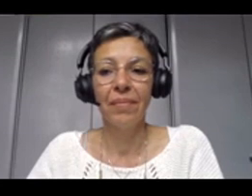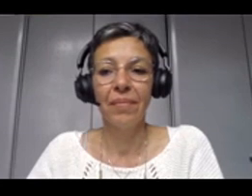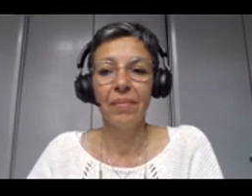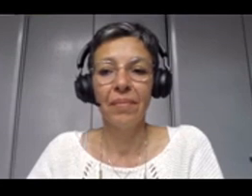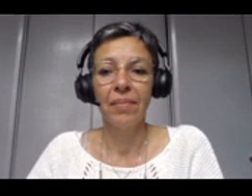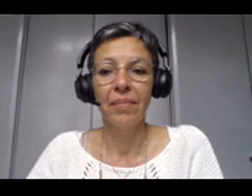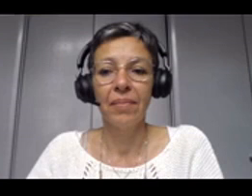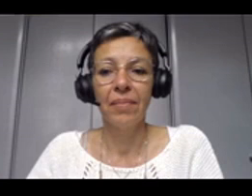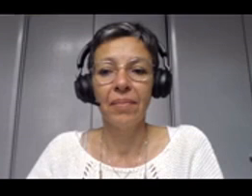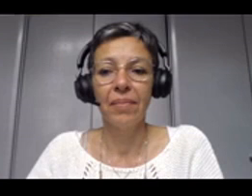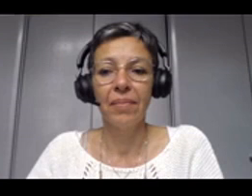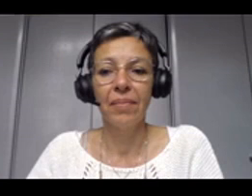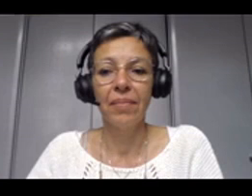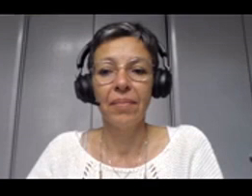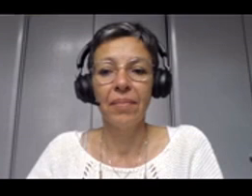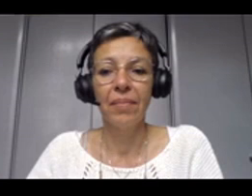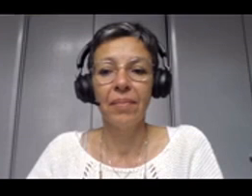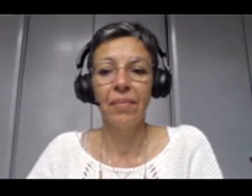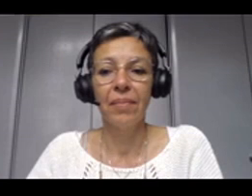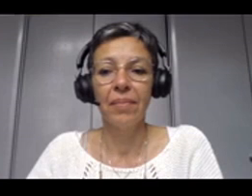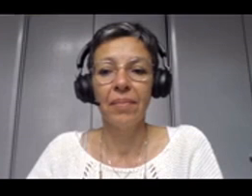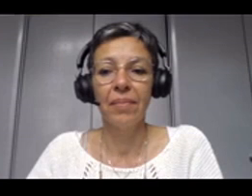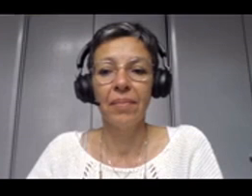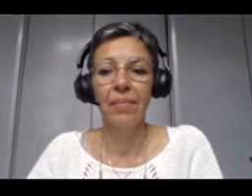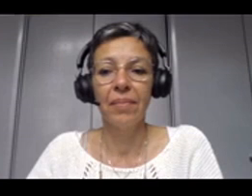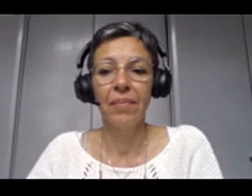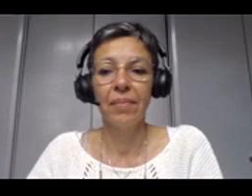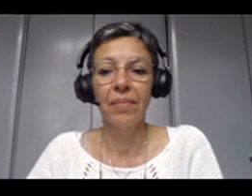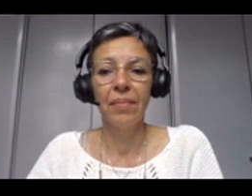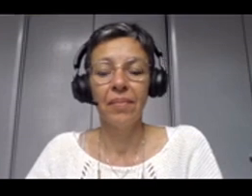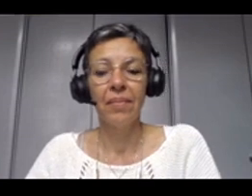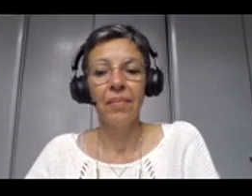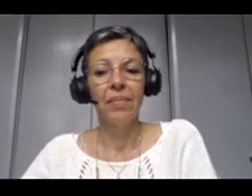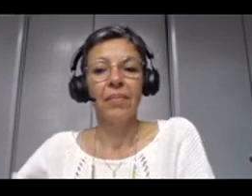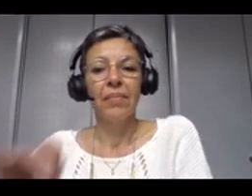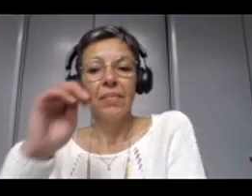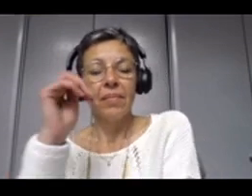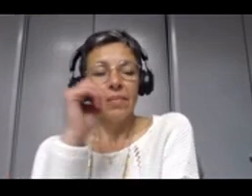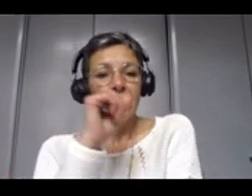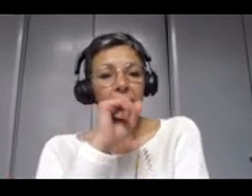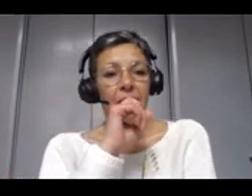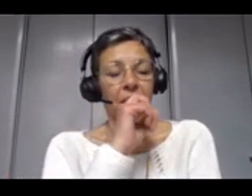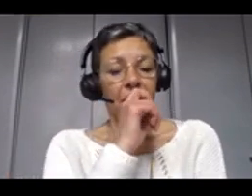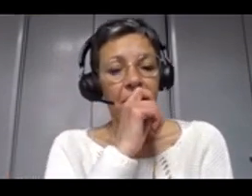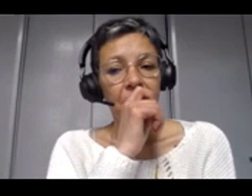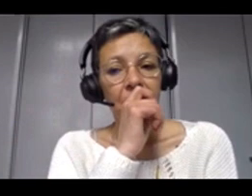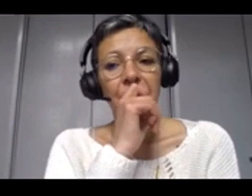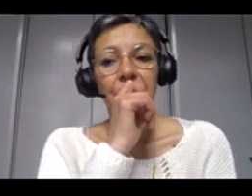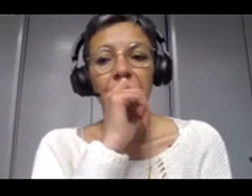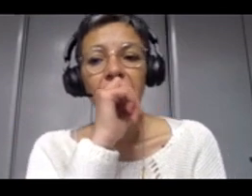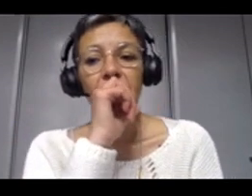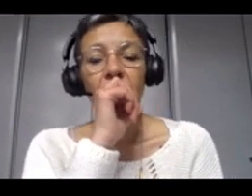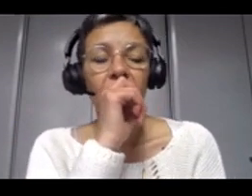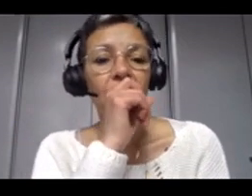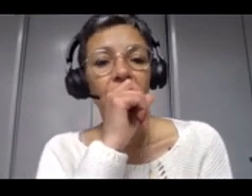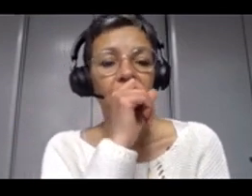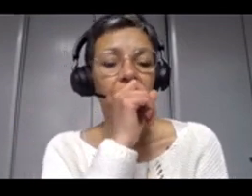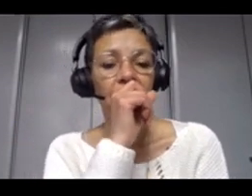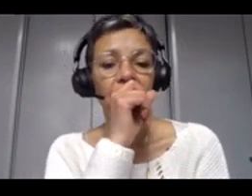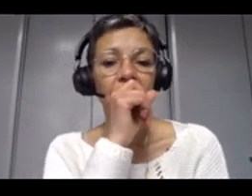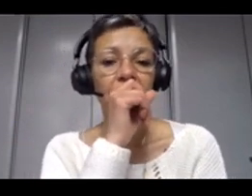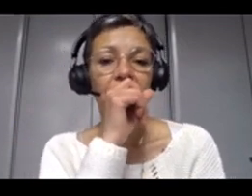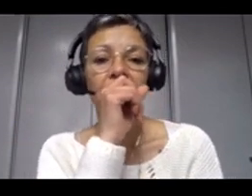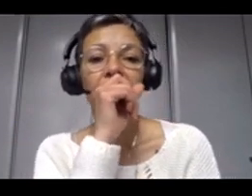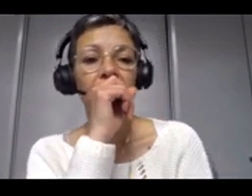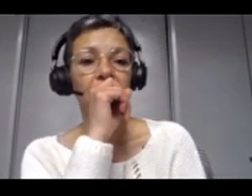Et donc, c'est quand même un avantage parce que vous l'avez préparé en back-office. Et puis, par le comique de répétition, sur chacun des projets, vous avez amélioré la réponse